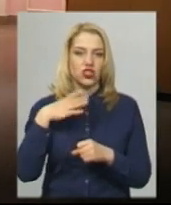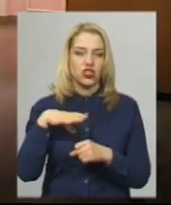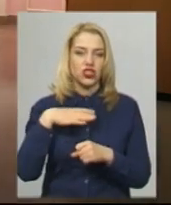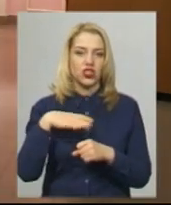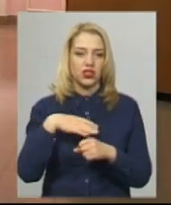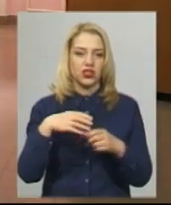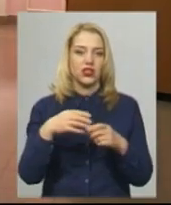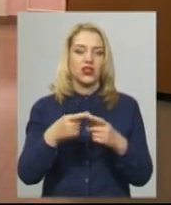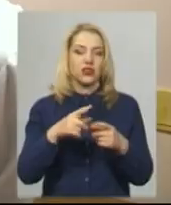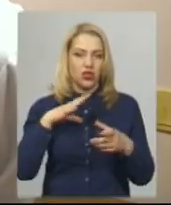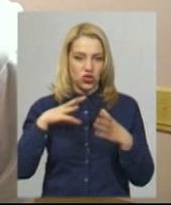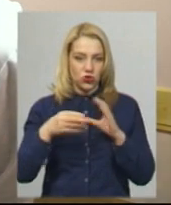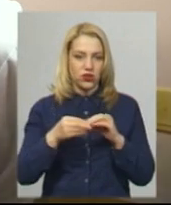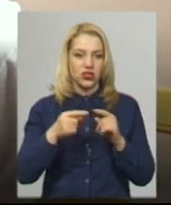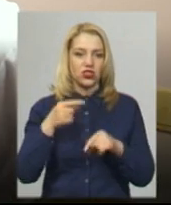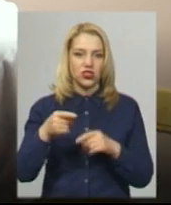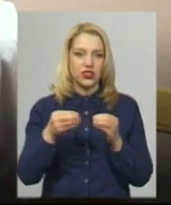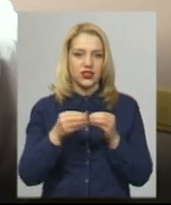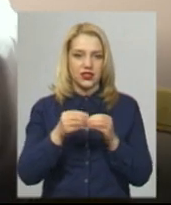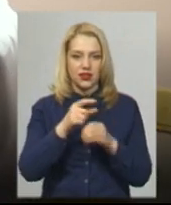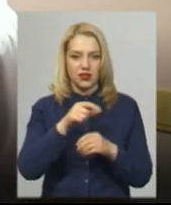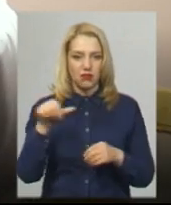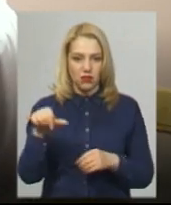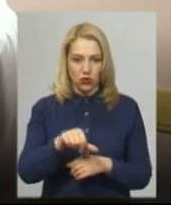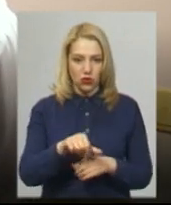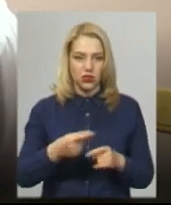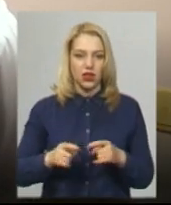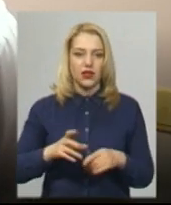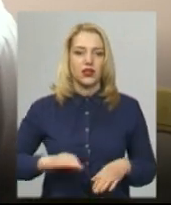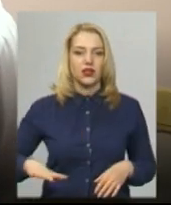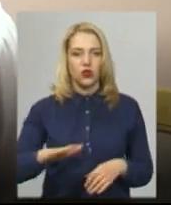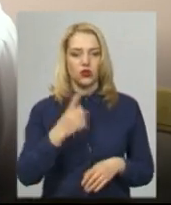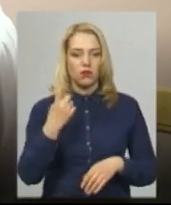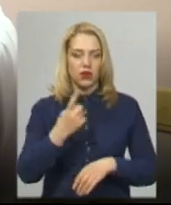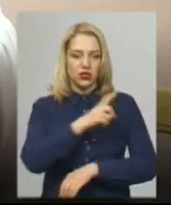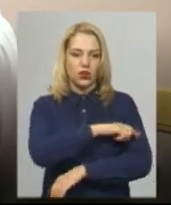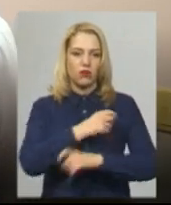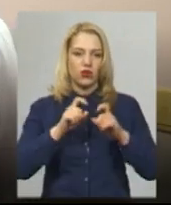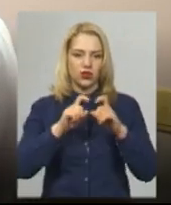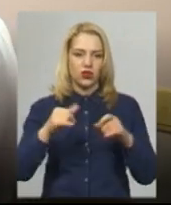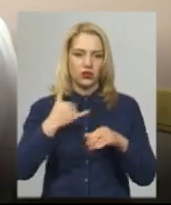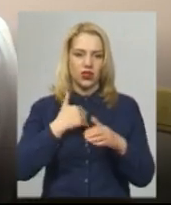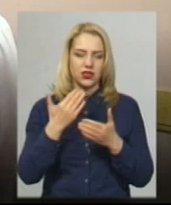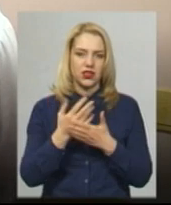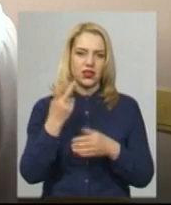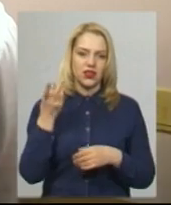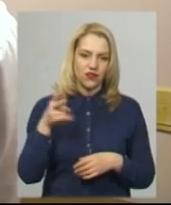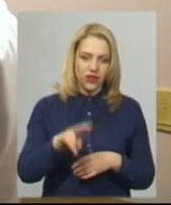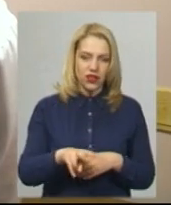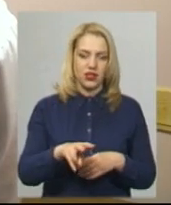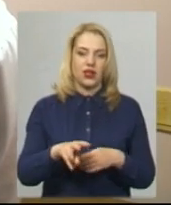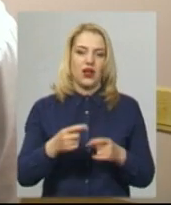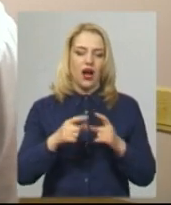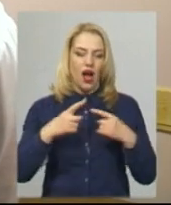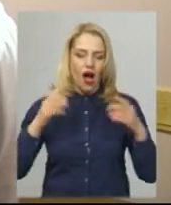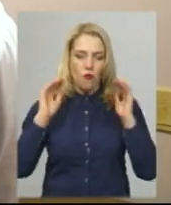очікуємо на результат. На території першої поліклініки в нас зараз розташоване дві стаціонарних амбулаторії, перша і друга. І от ви